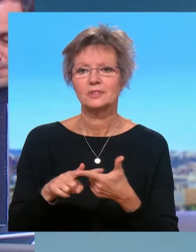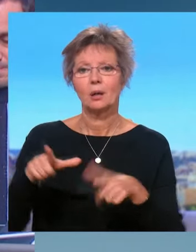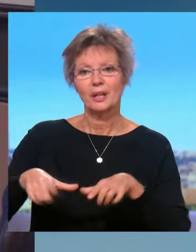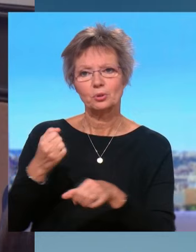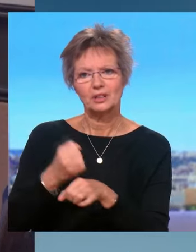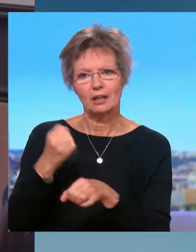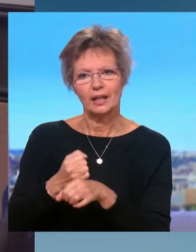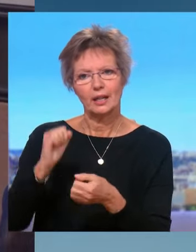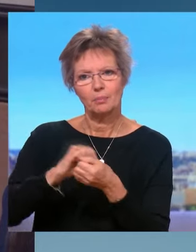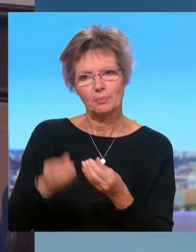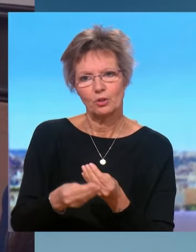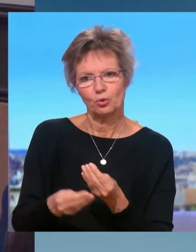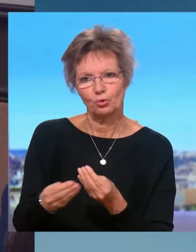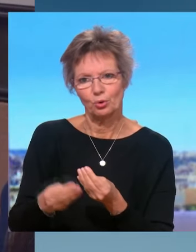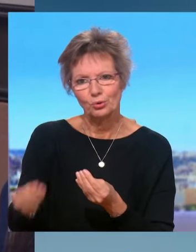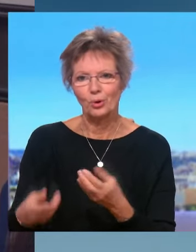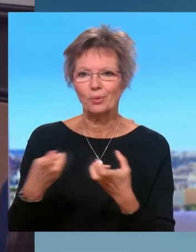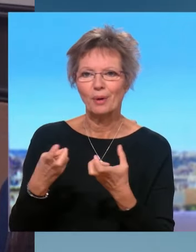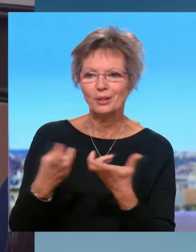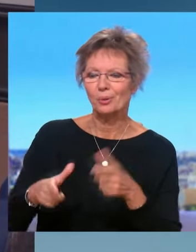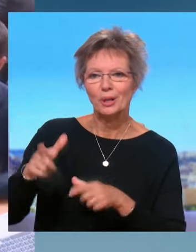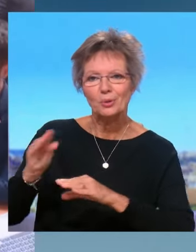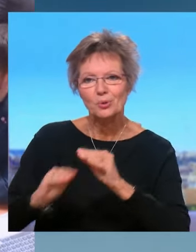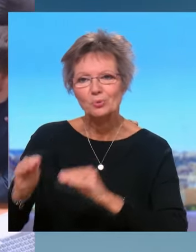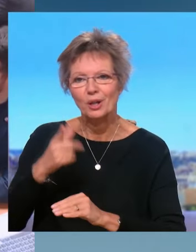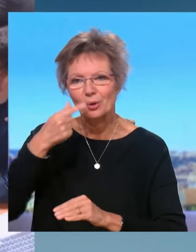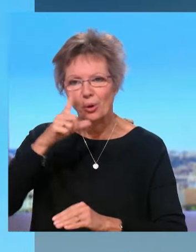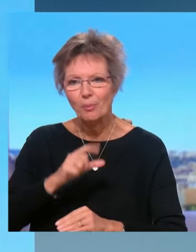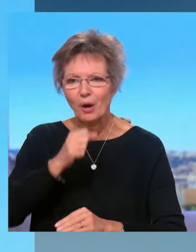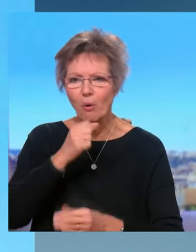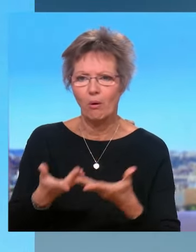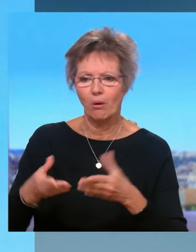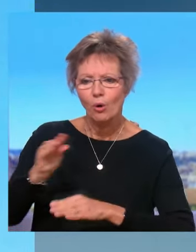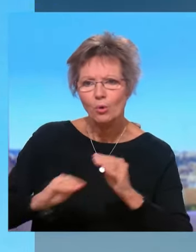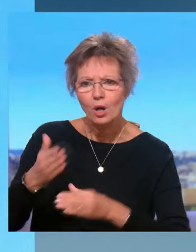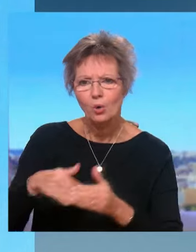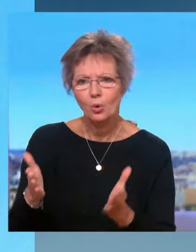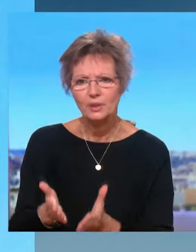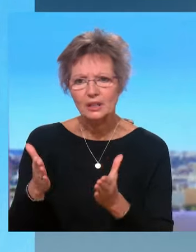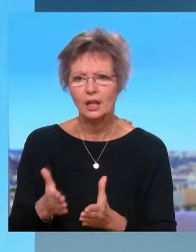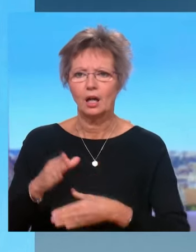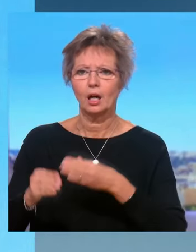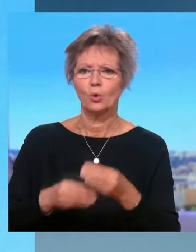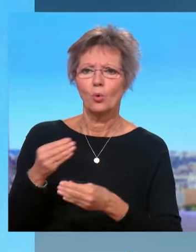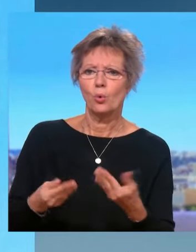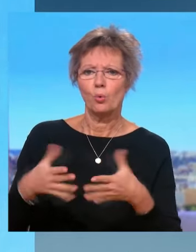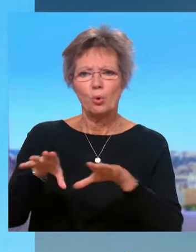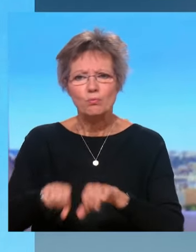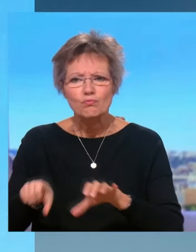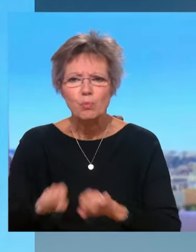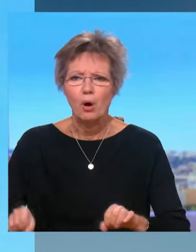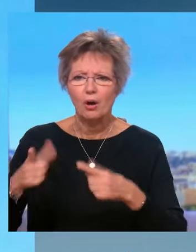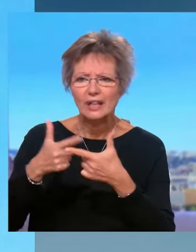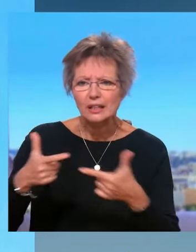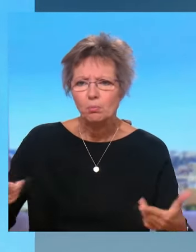travaillent, parfois pour s'occuper de vos grands-parents, pour soigner des gens à l'hôpital, pour produire des équipements, pour encore